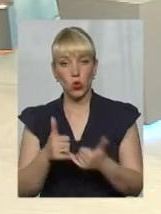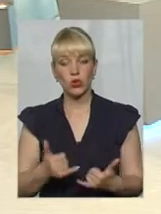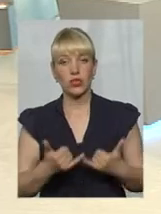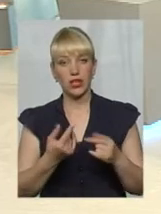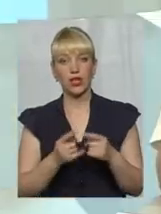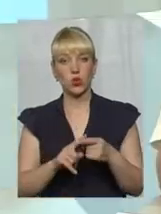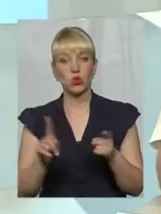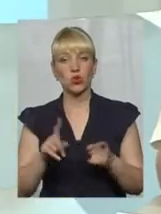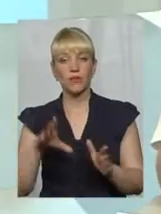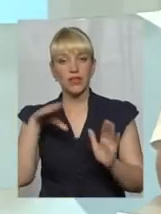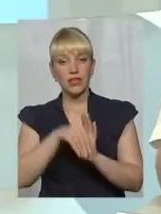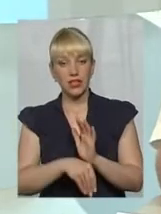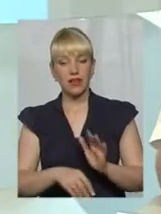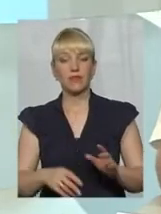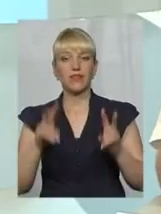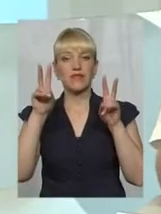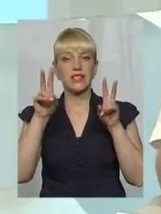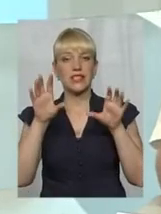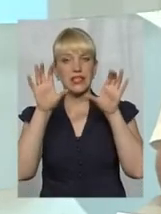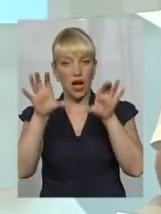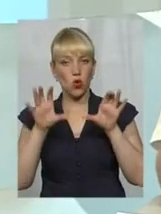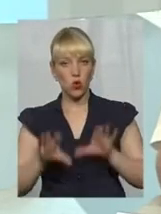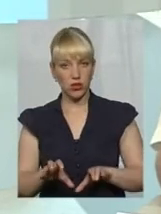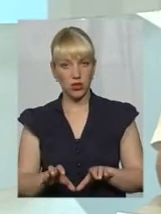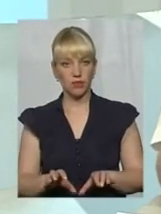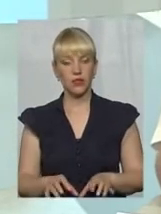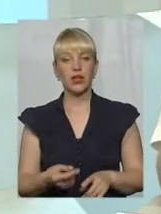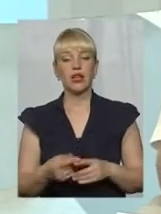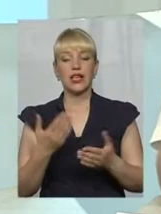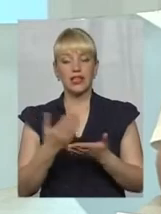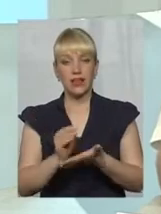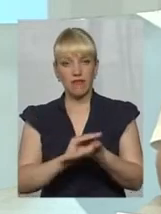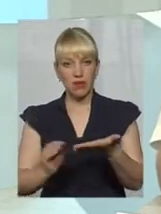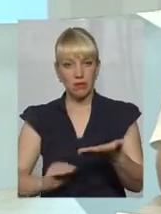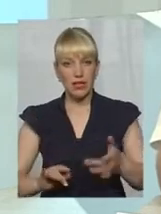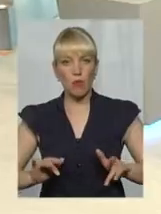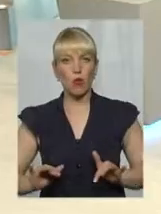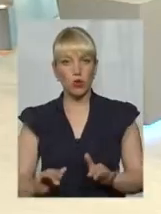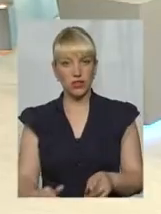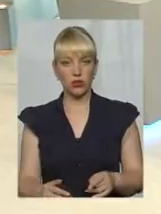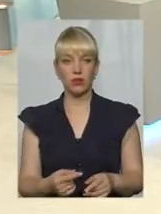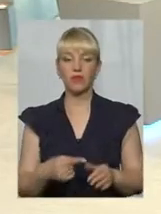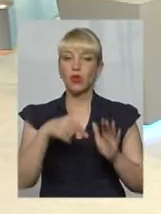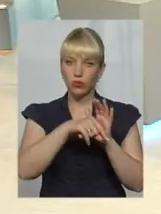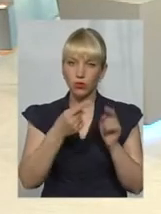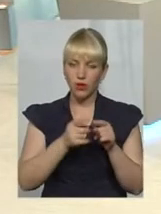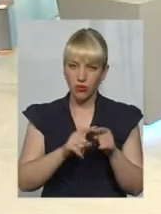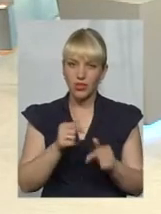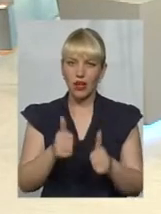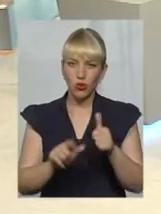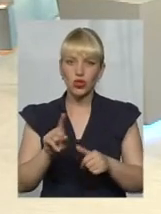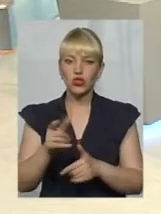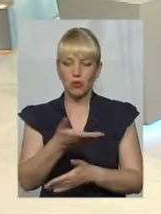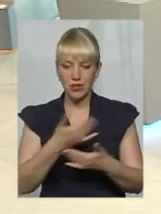війти в рамки закону. Тобто, виписана процедура. Тобто, цей конкурс, про який ми сьогодні і